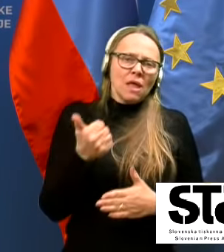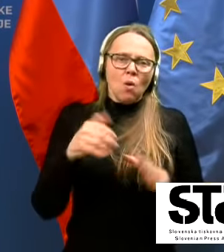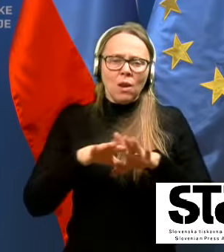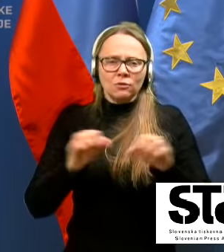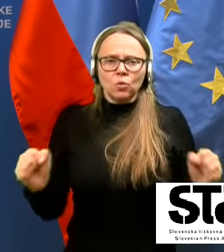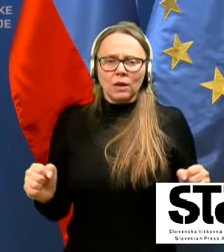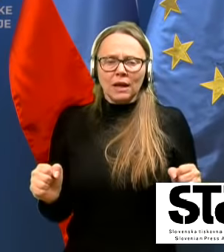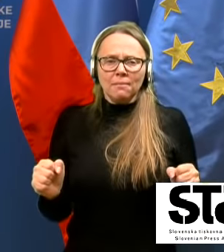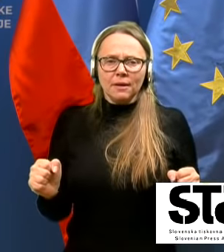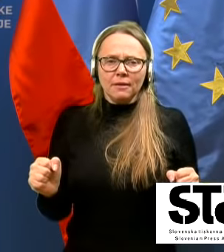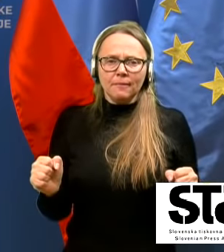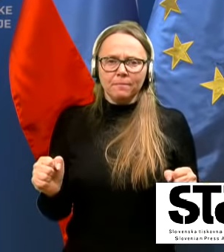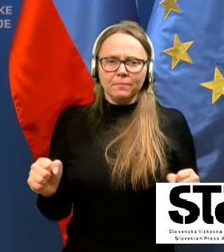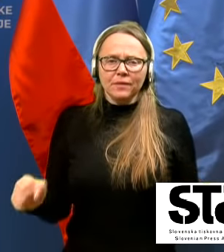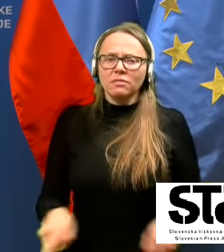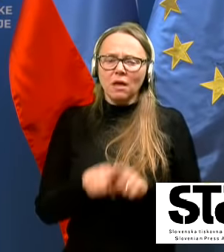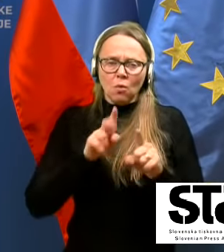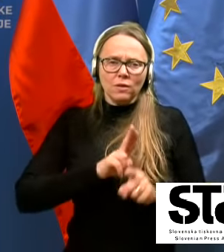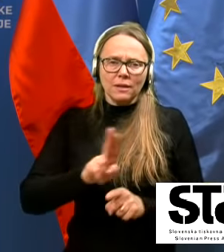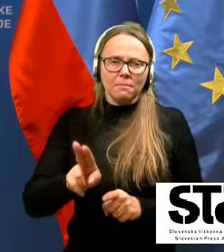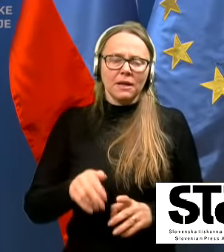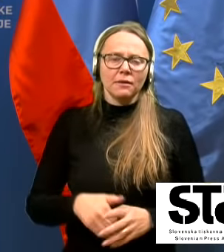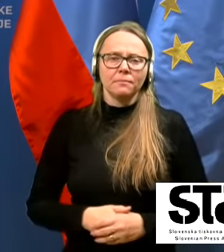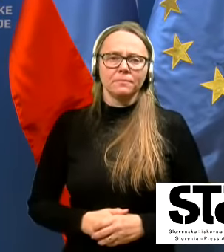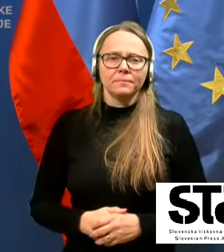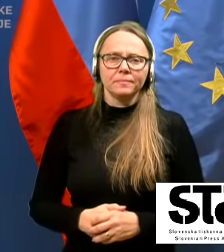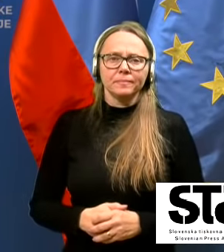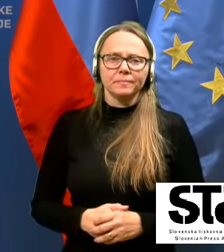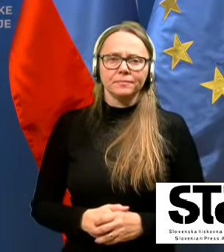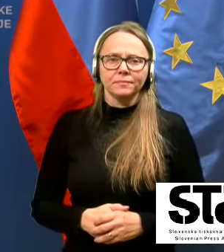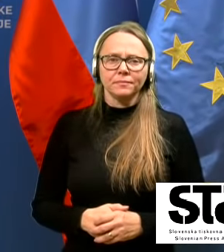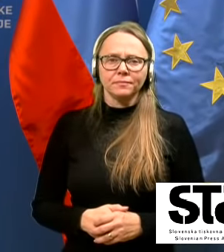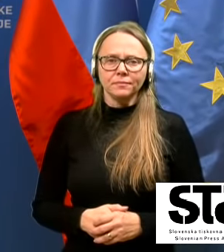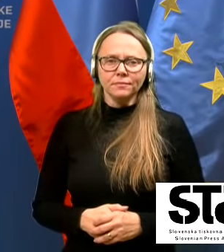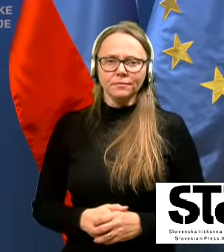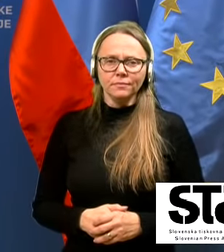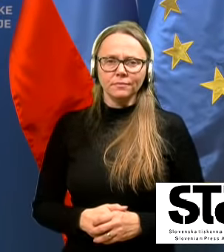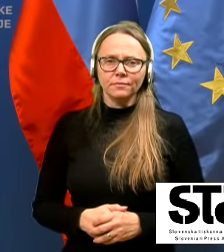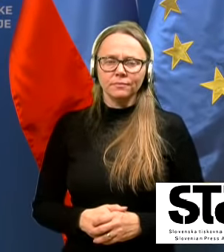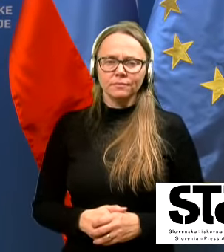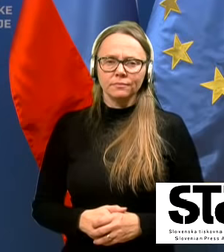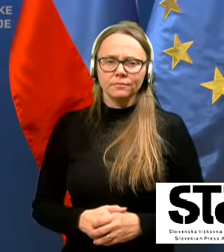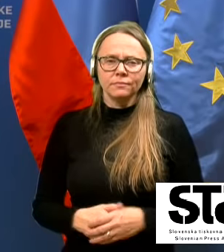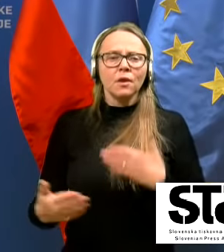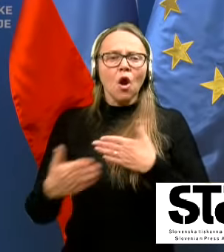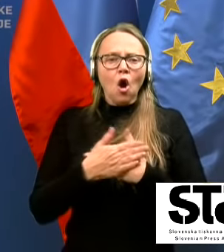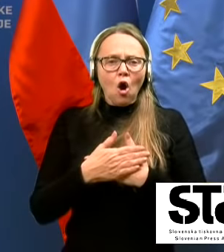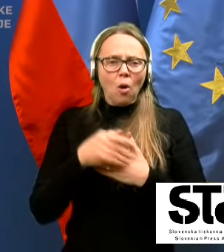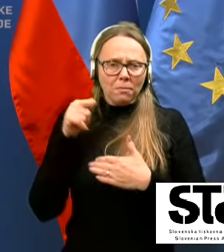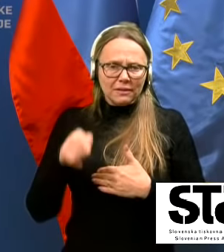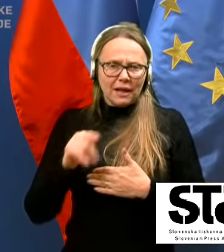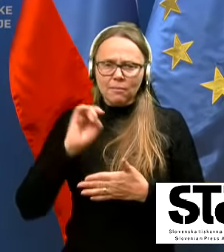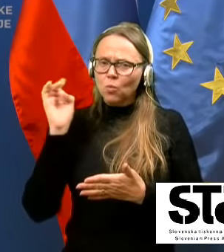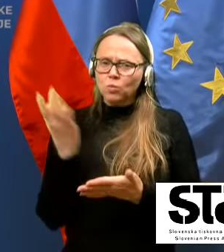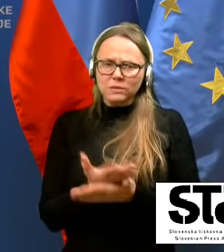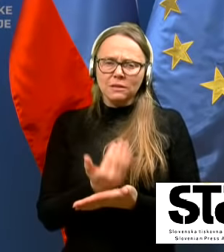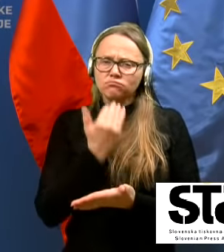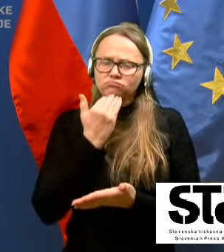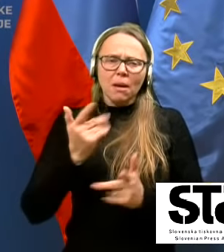tako in naprej. Sveda ob tem vsi nestrpno pričakujemo